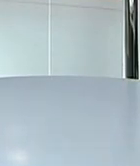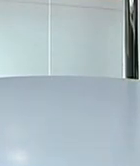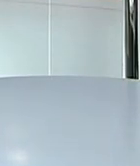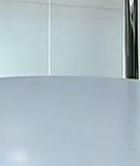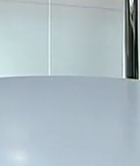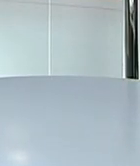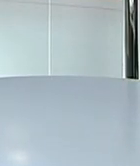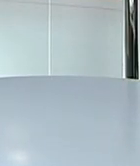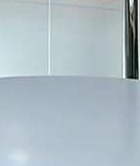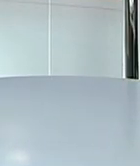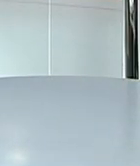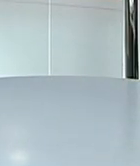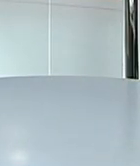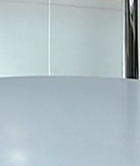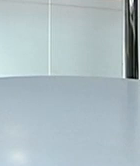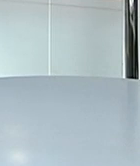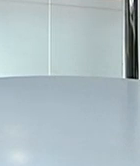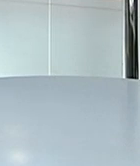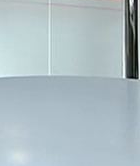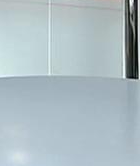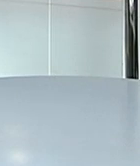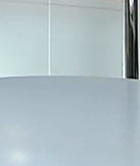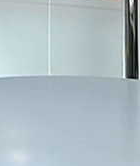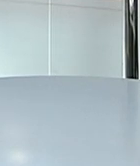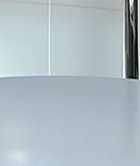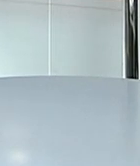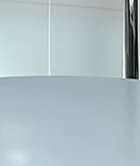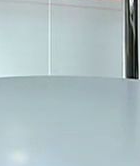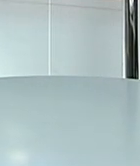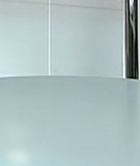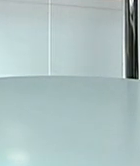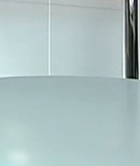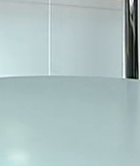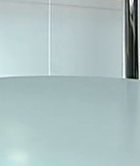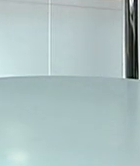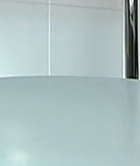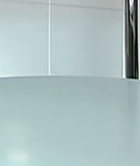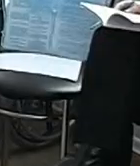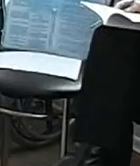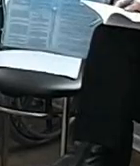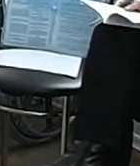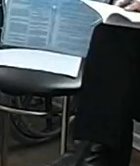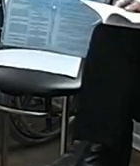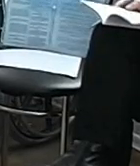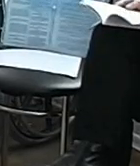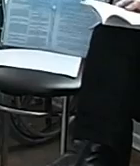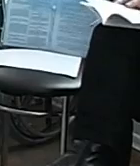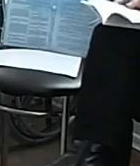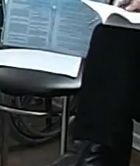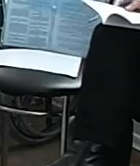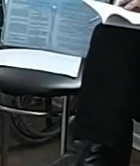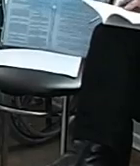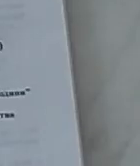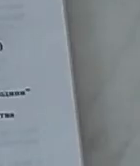Вчора після важкої хвороби відійшла увічність Реїса Панасюк. Її всі знали як невтомного борця за права людей з інвалідністю.